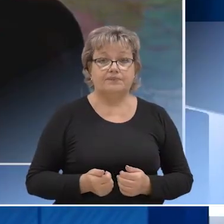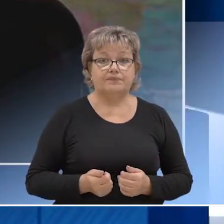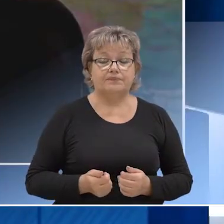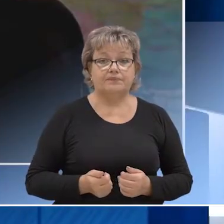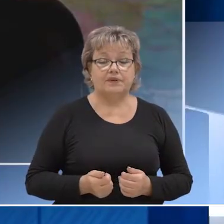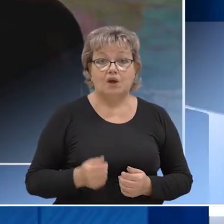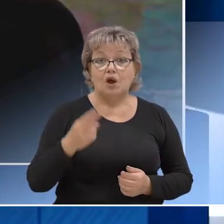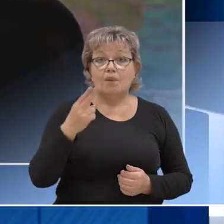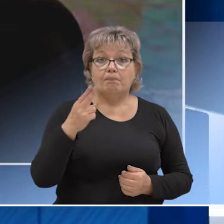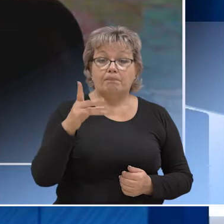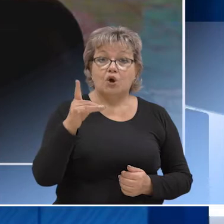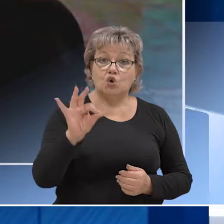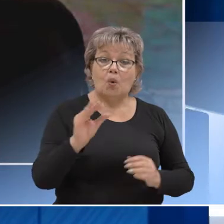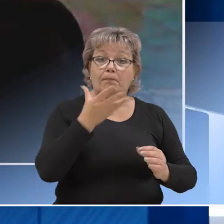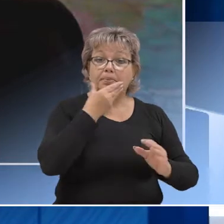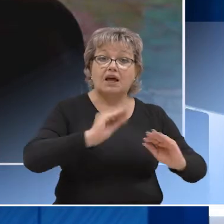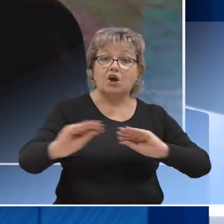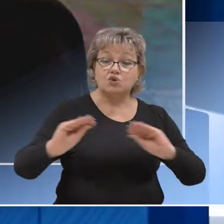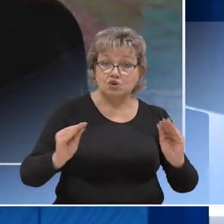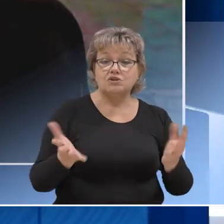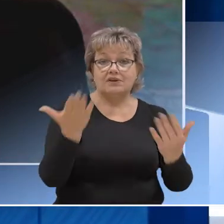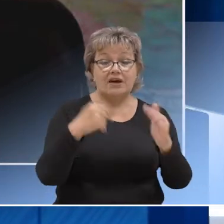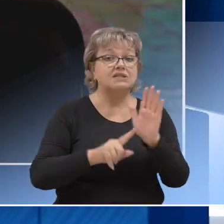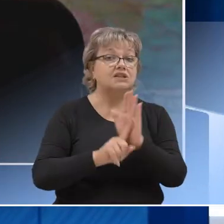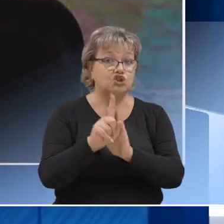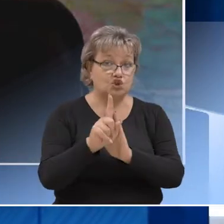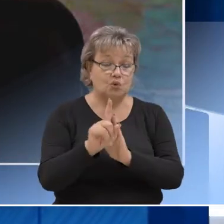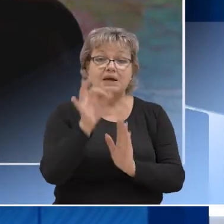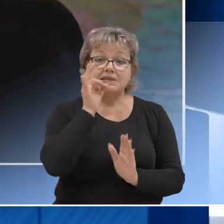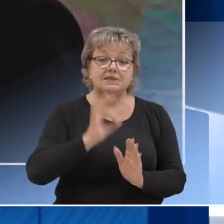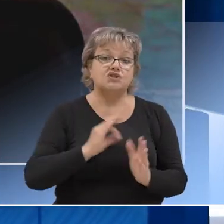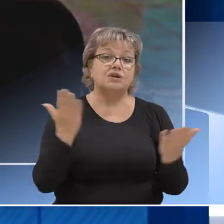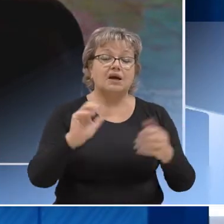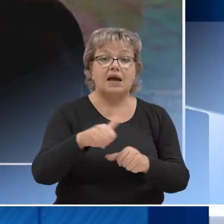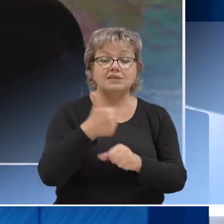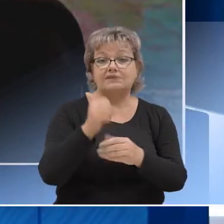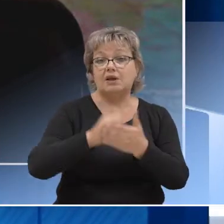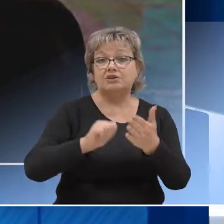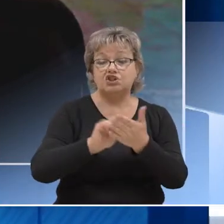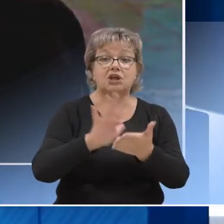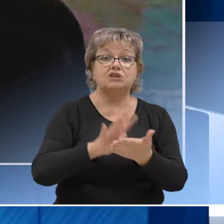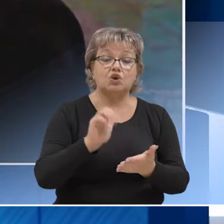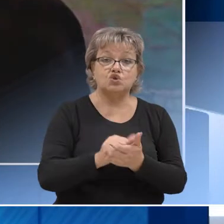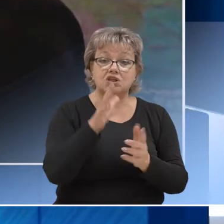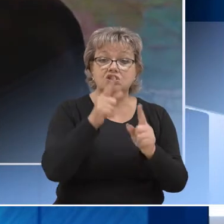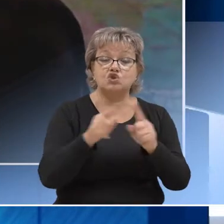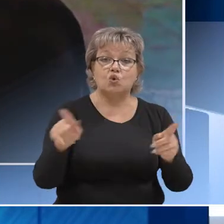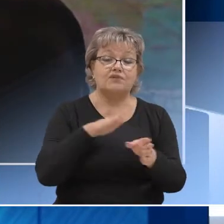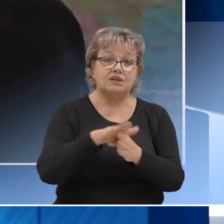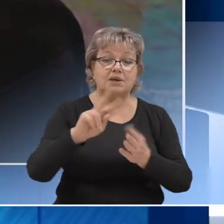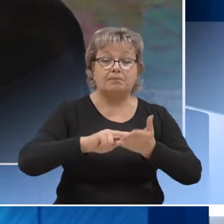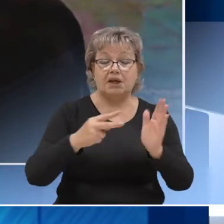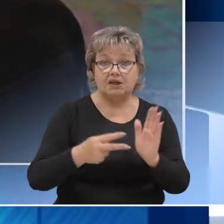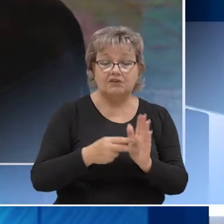Ну, про благоустройство давайте тогда и начнем. Скажите, какая основная причина нарушения сроков